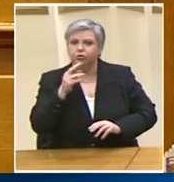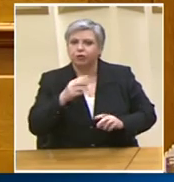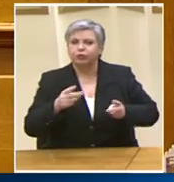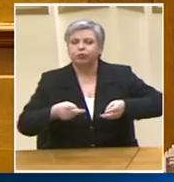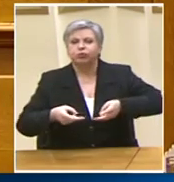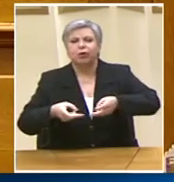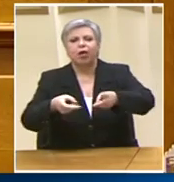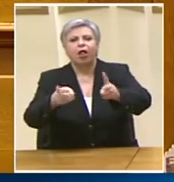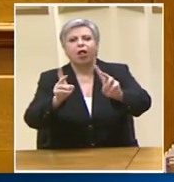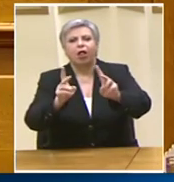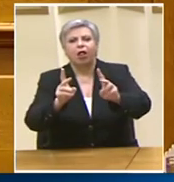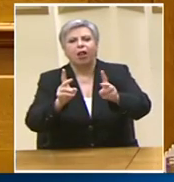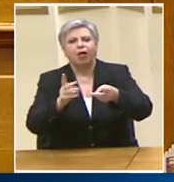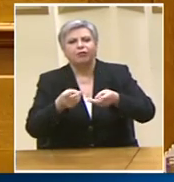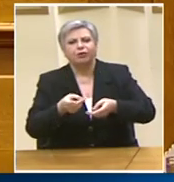κώδικα